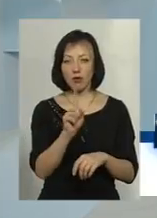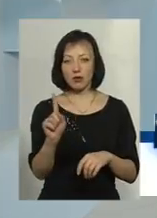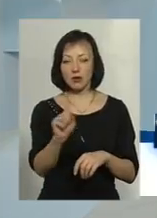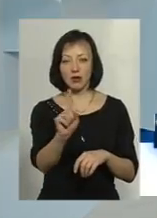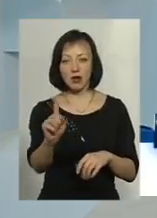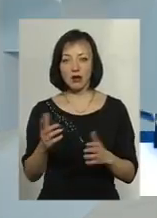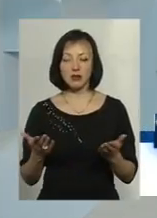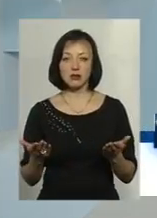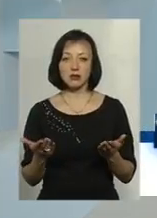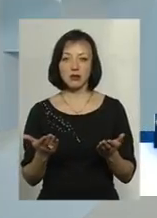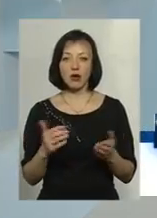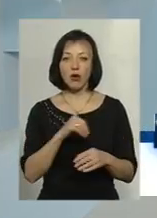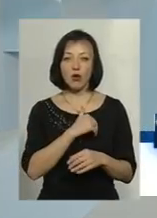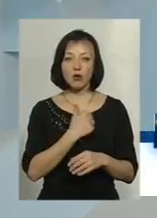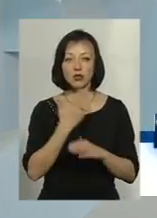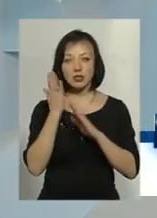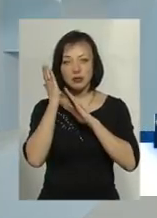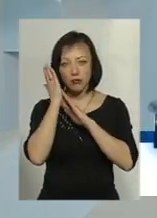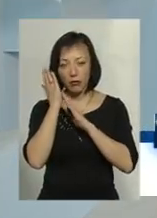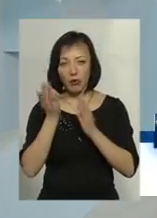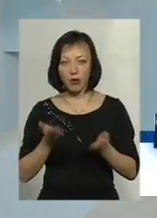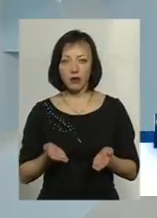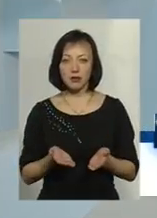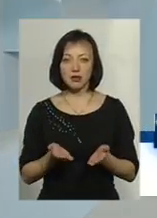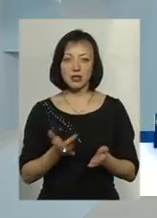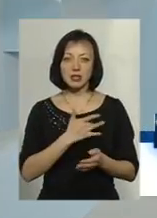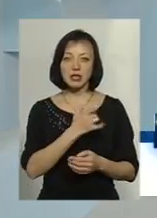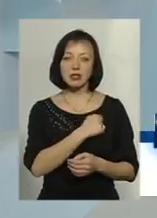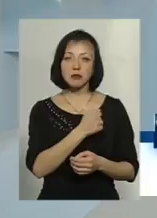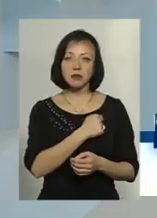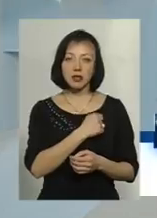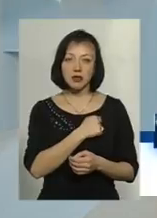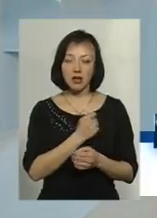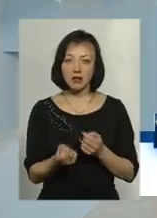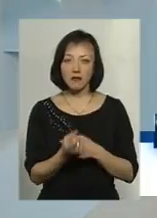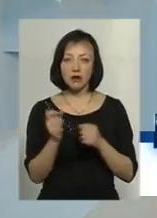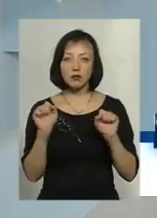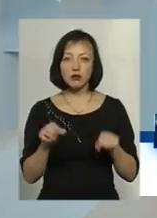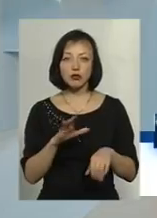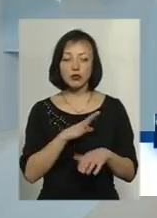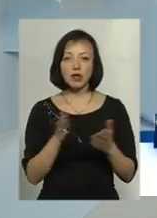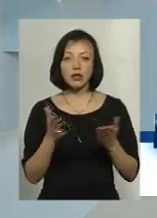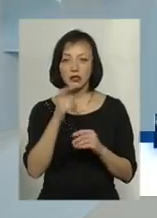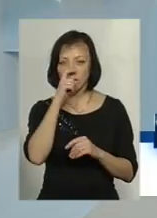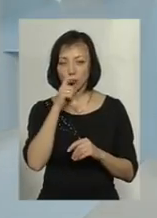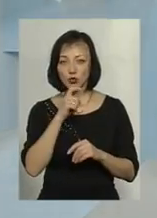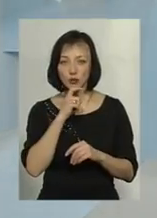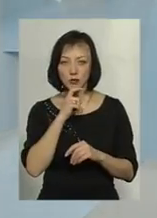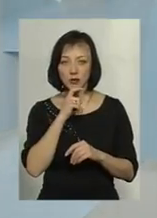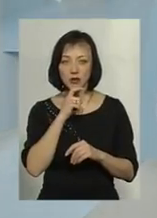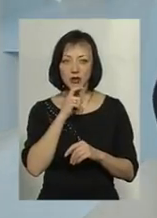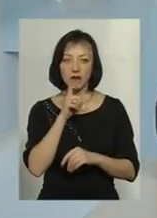рухів, хочеться поспати, серцебиття з'являється. Може бути якісь незрозуміли,